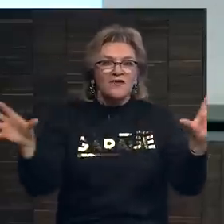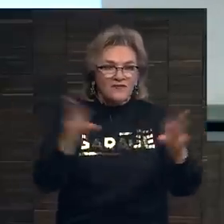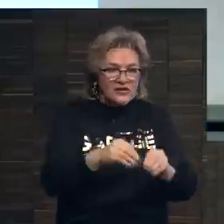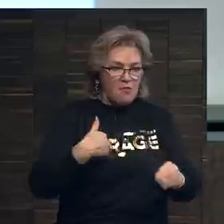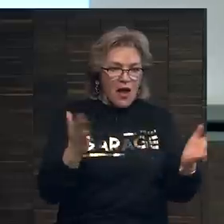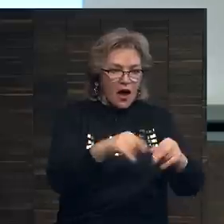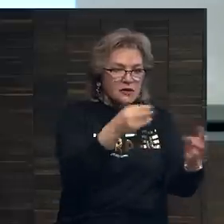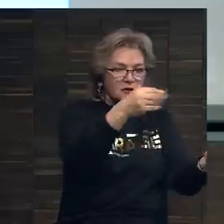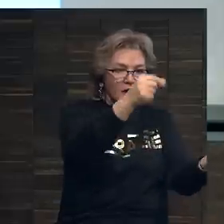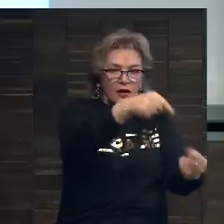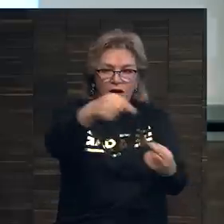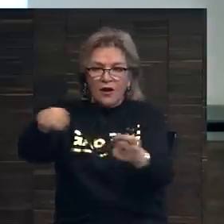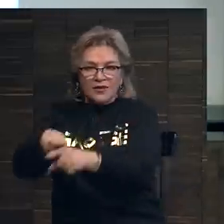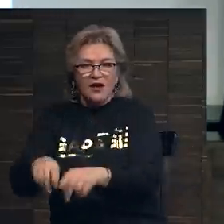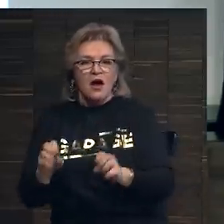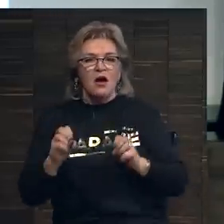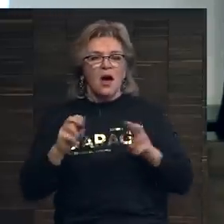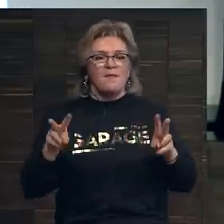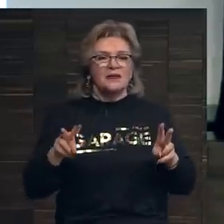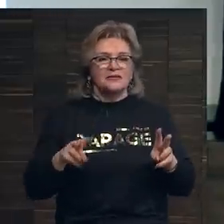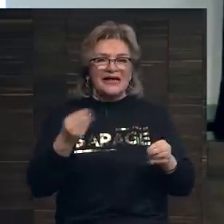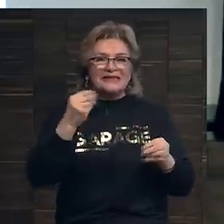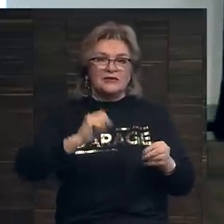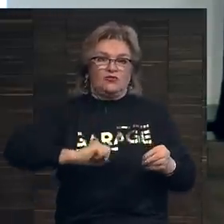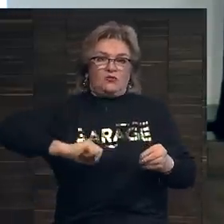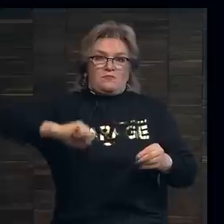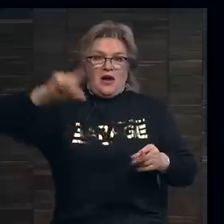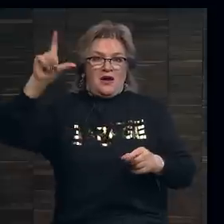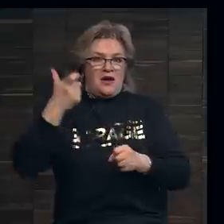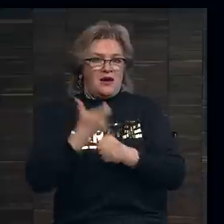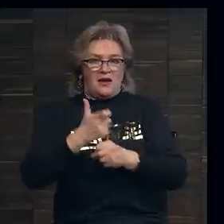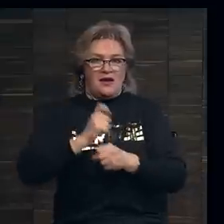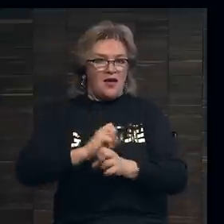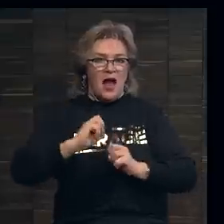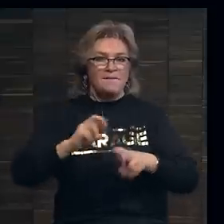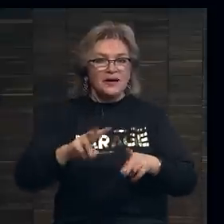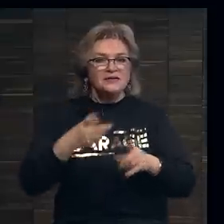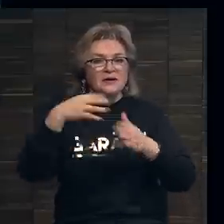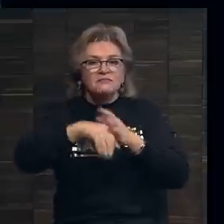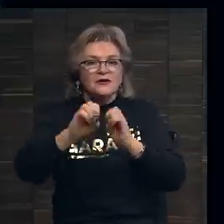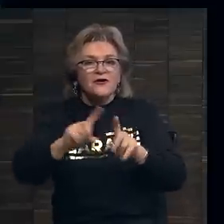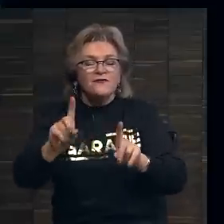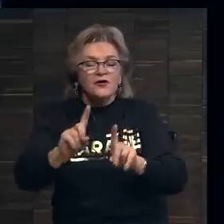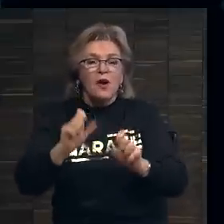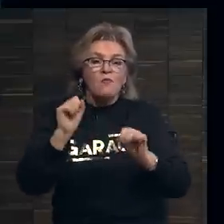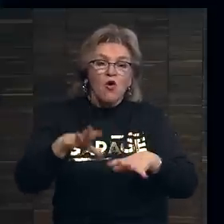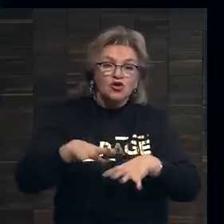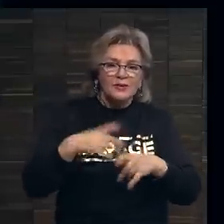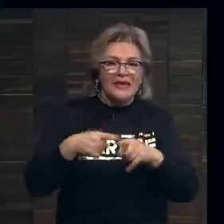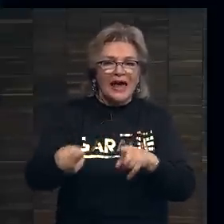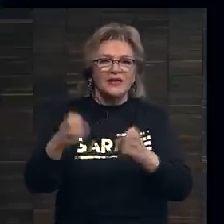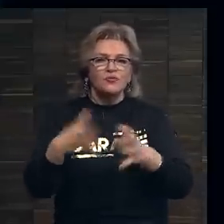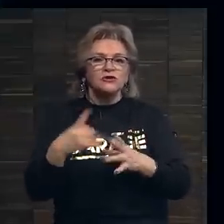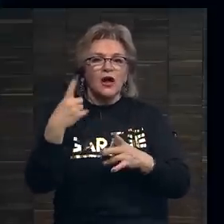столько стоят, так ведь? И опасность задирать цену так высоко состоит в том, что может быть это